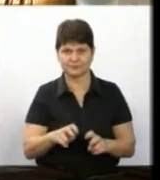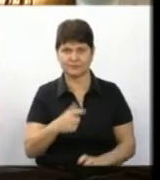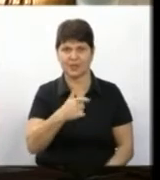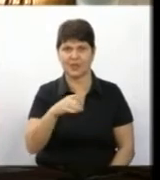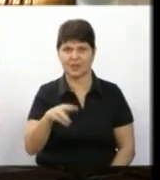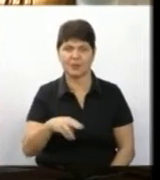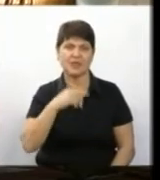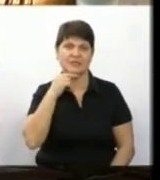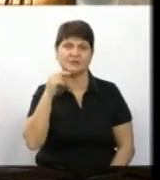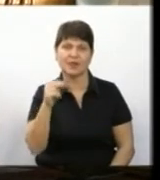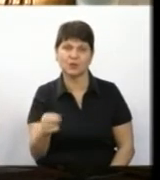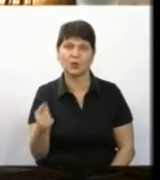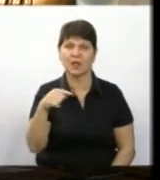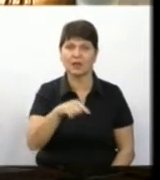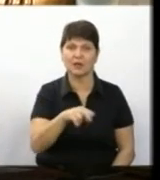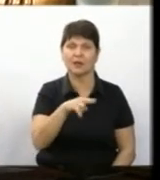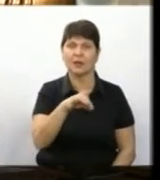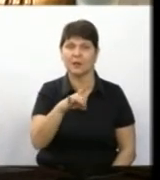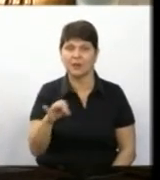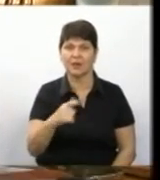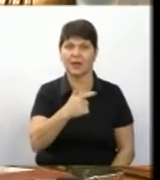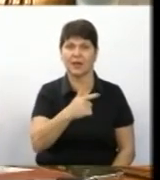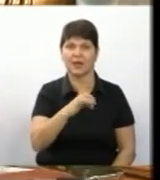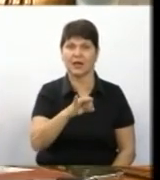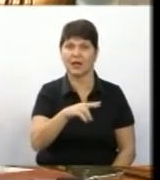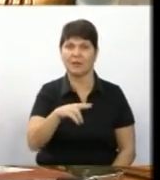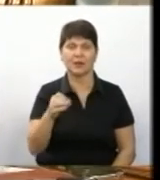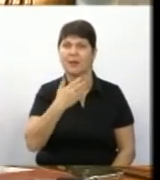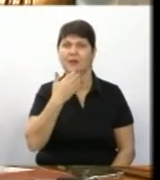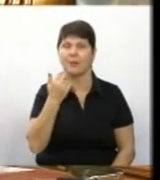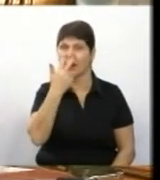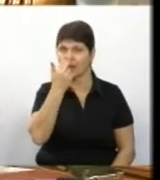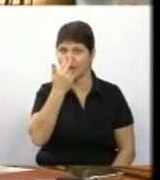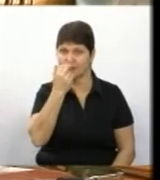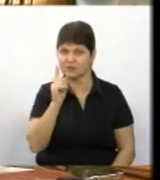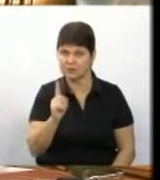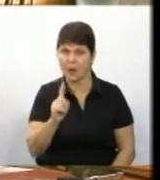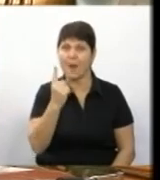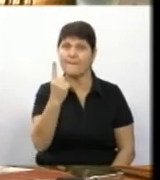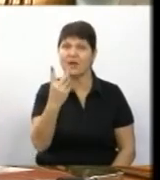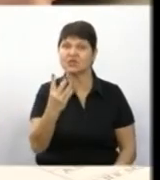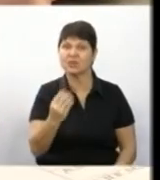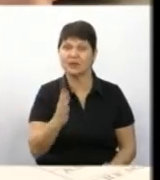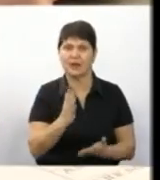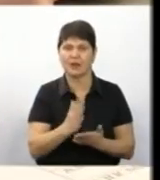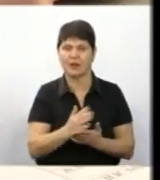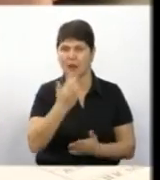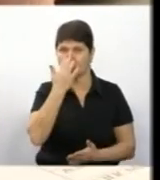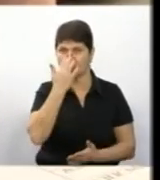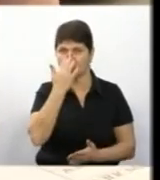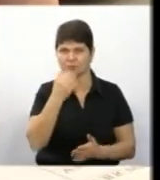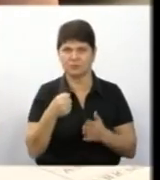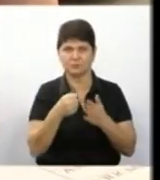треба на те, що при грипі немає нежиття, особливо в перші дні, а є лише закладненість носа,